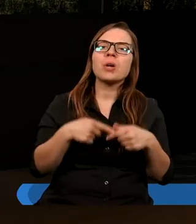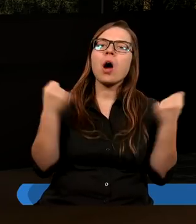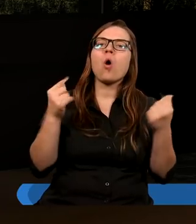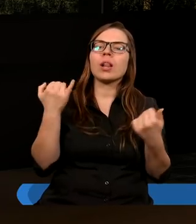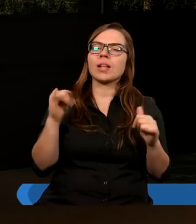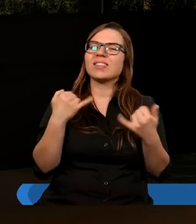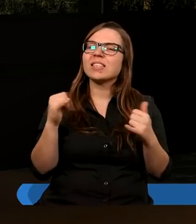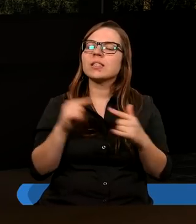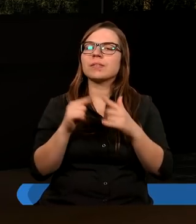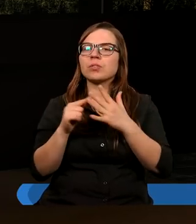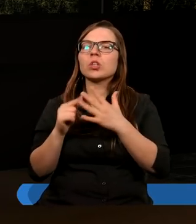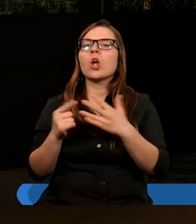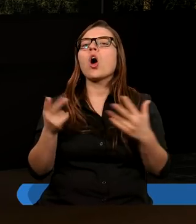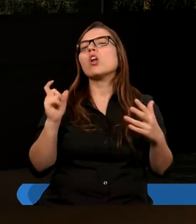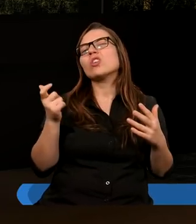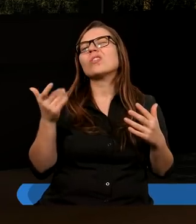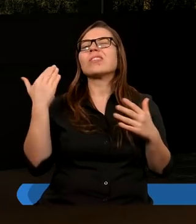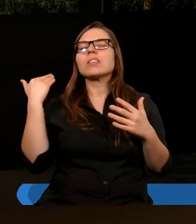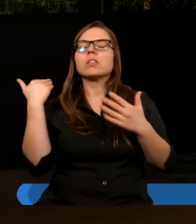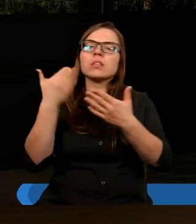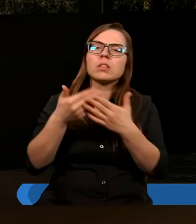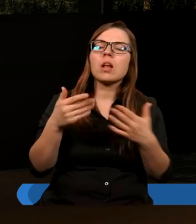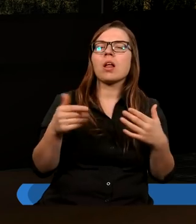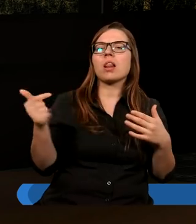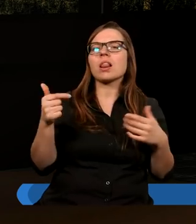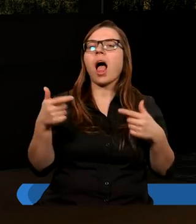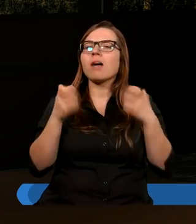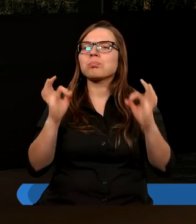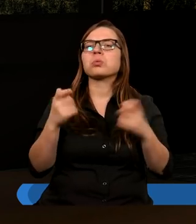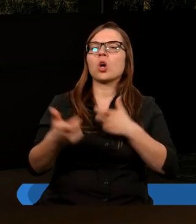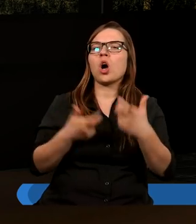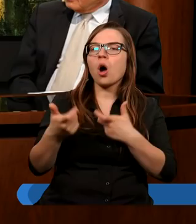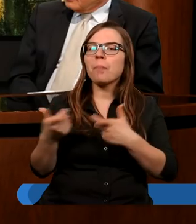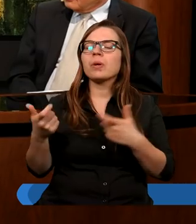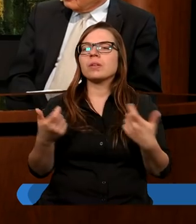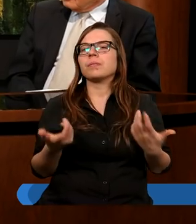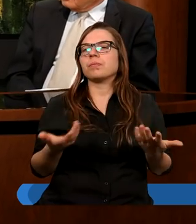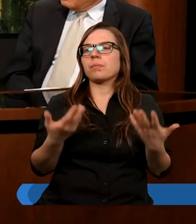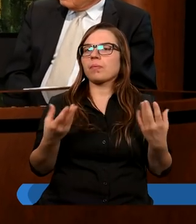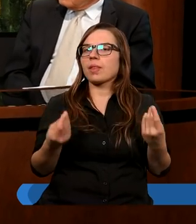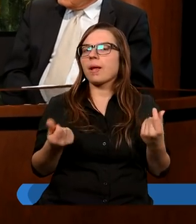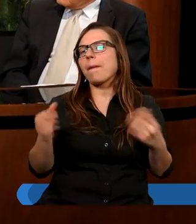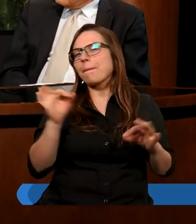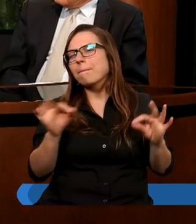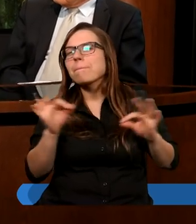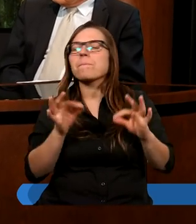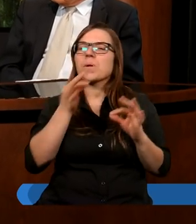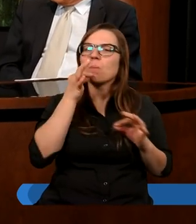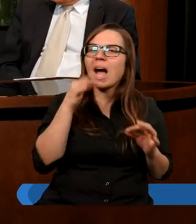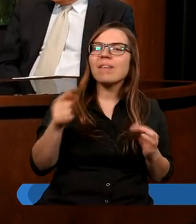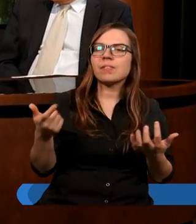który wiedział, co, kiedy ma być widzi, co, kiedy należy zrobić. Tak, zna prawo. Tak.